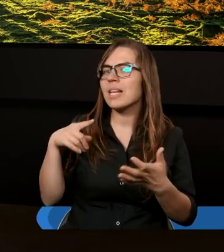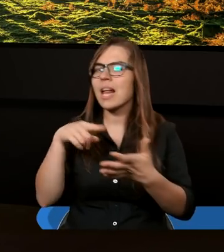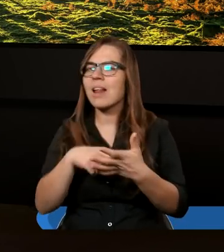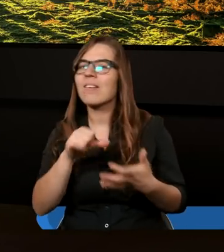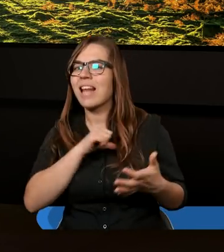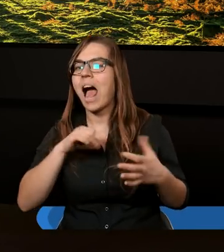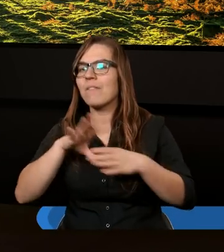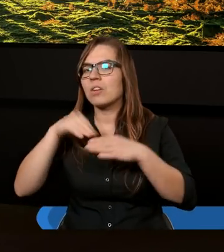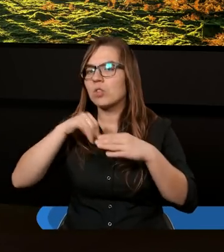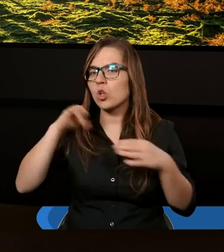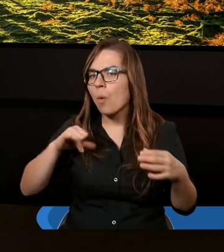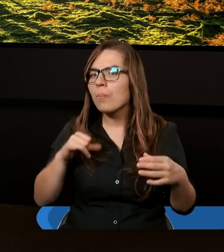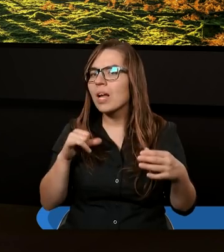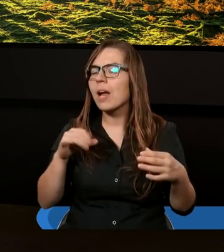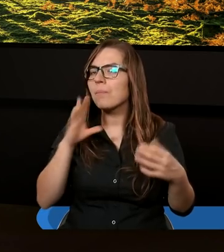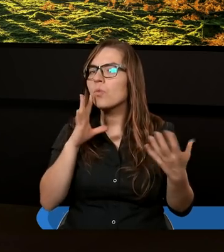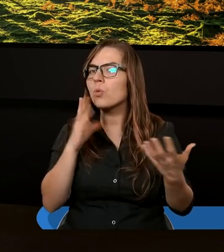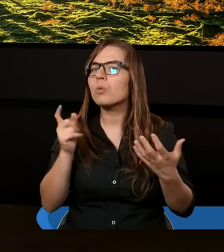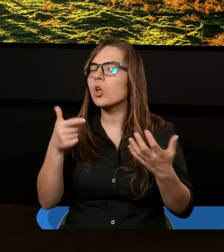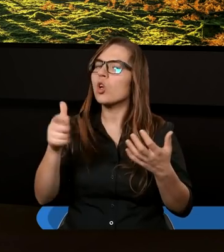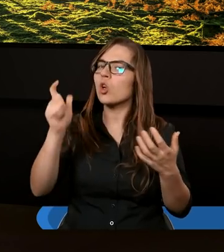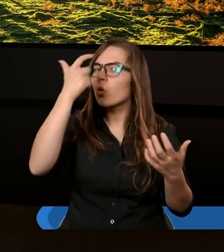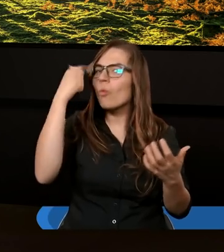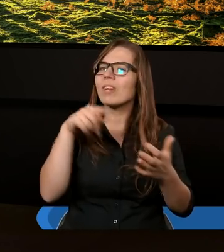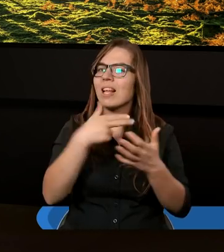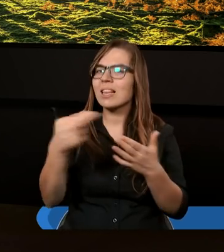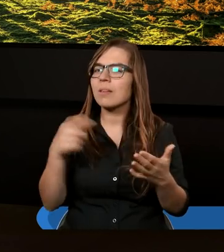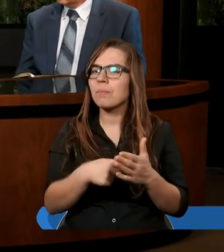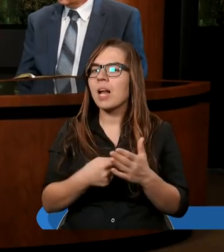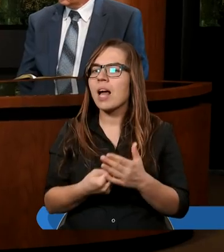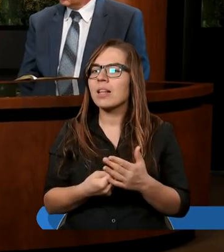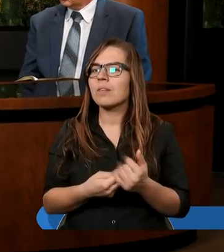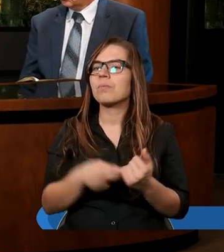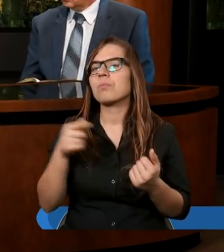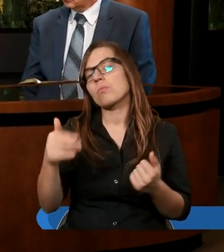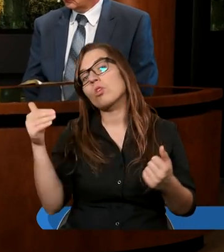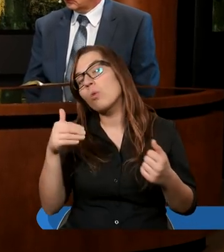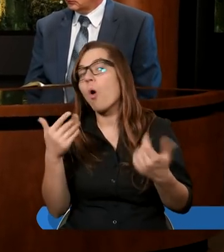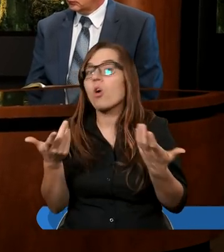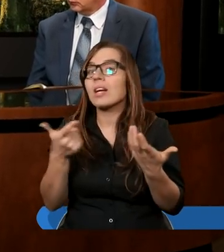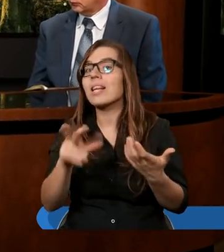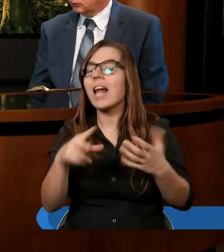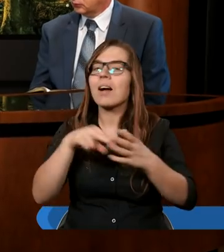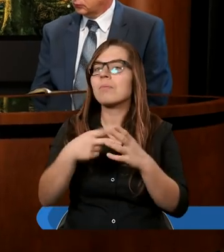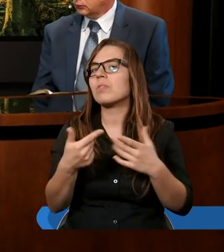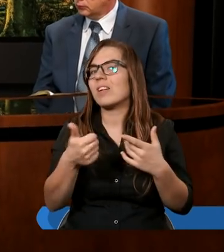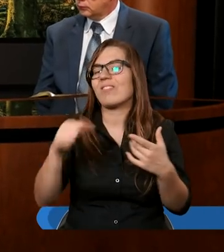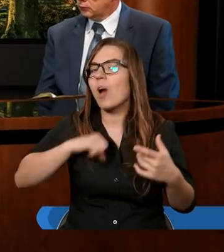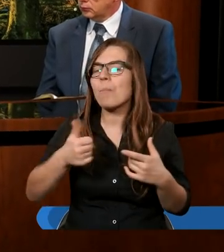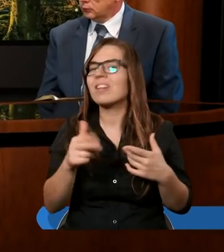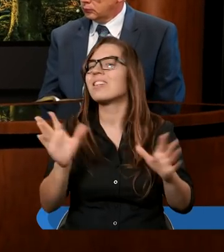samym w sobie? Czy ona była skutkiem ubocznym czegoś innego? Jedność nie mogła być celem samym w sobie, bo